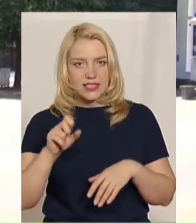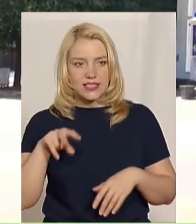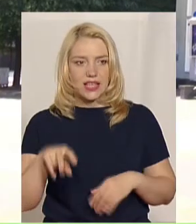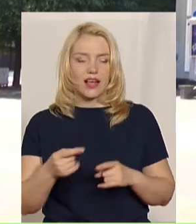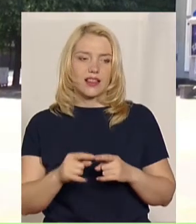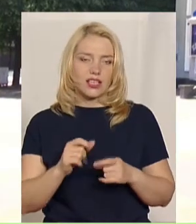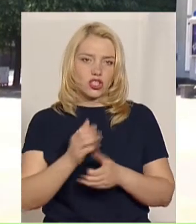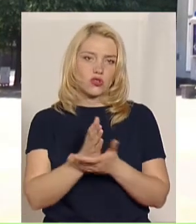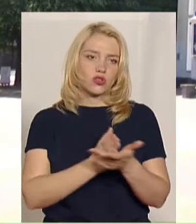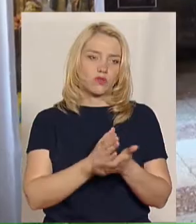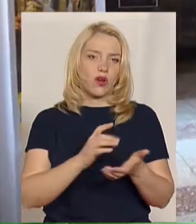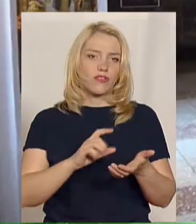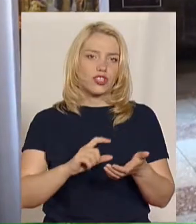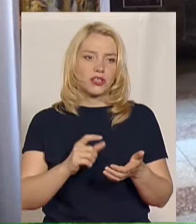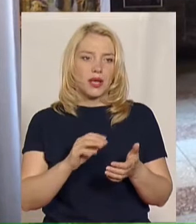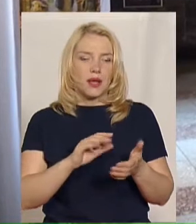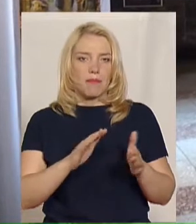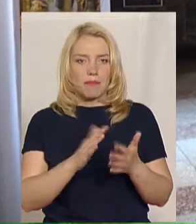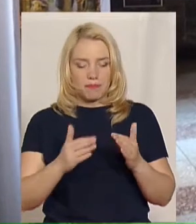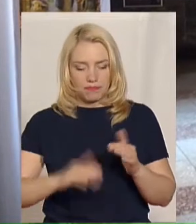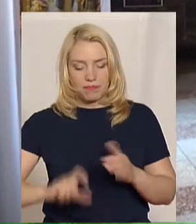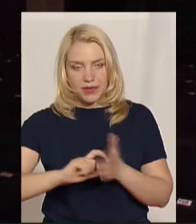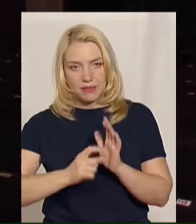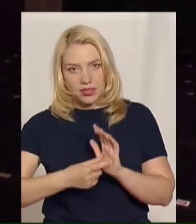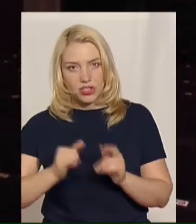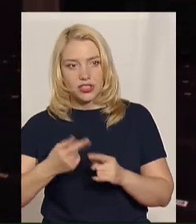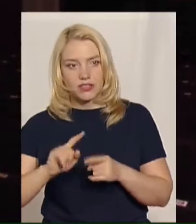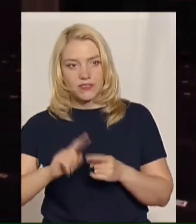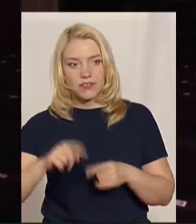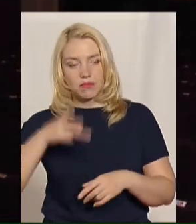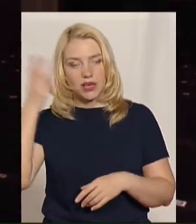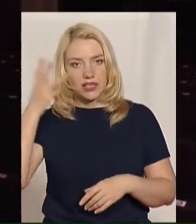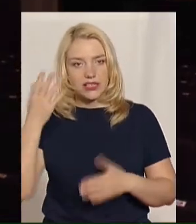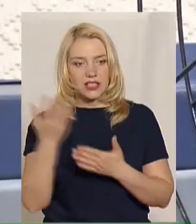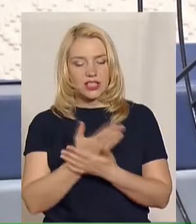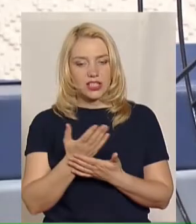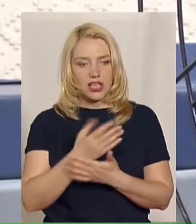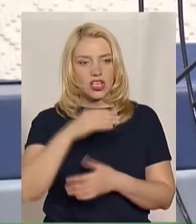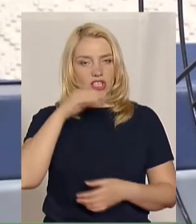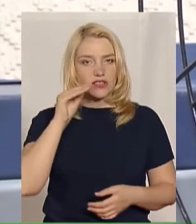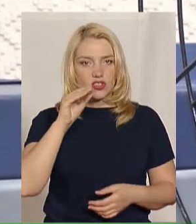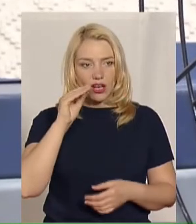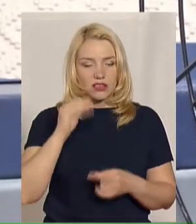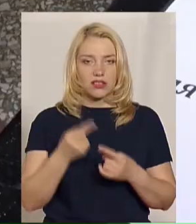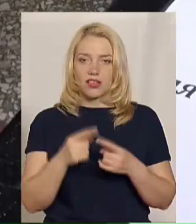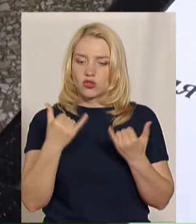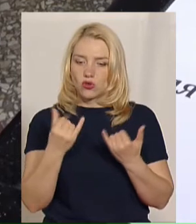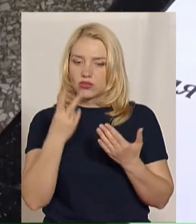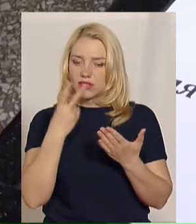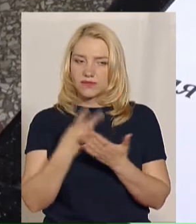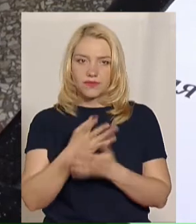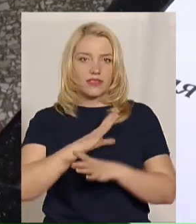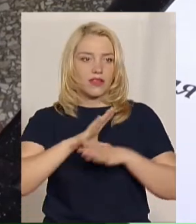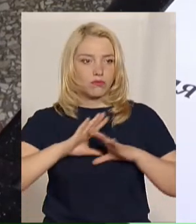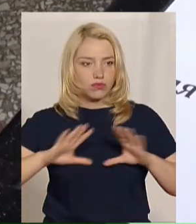Хмельницькому муніципальному кінотеатрі імені Тараса Шевченка сьогодні показу фільмів не було, розповідає виконуюча обов'язки директора закладу Марина